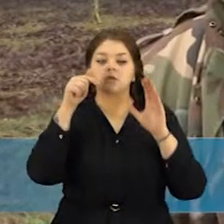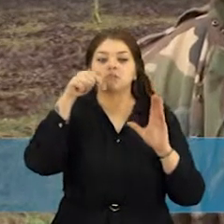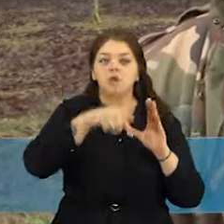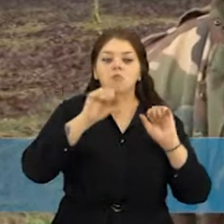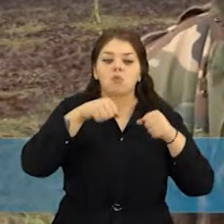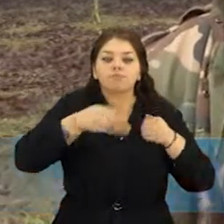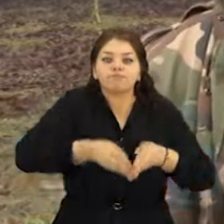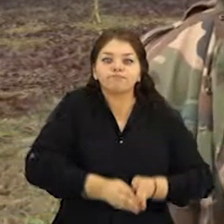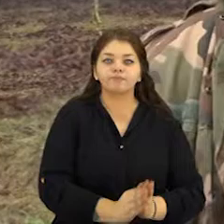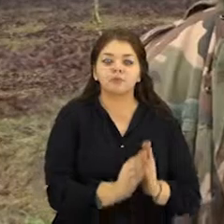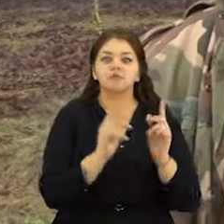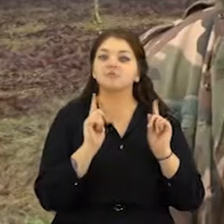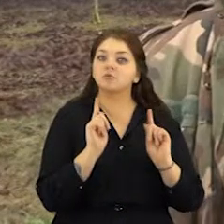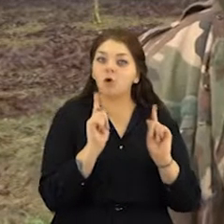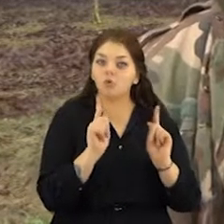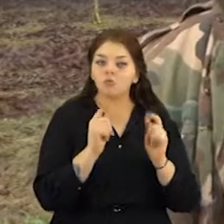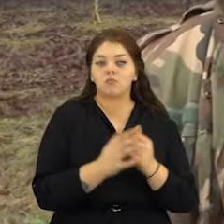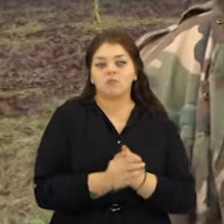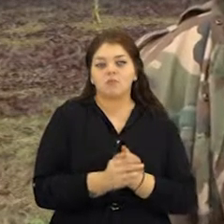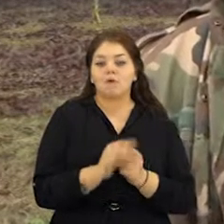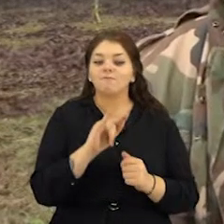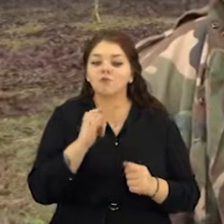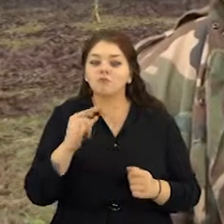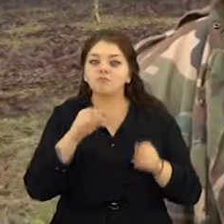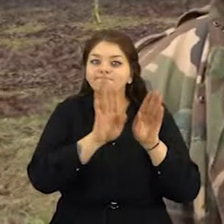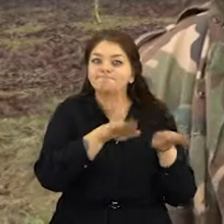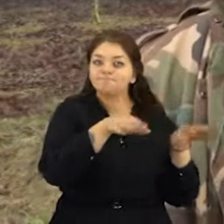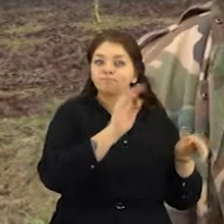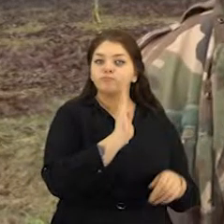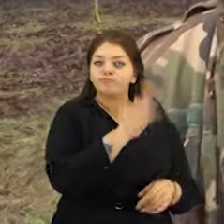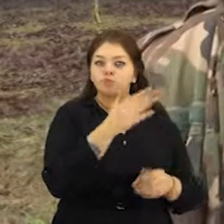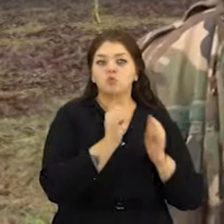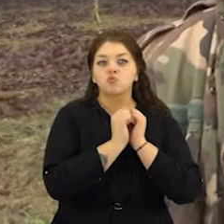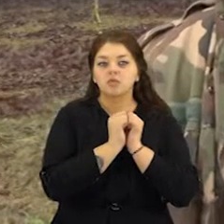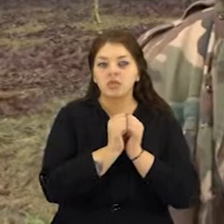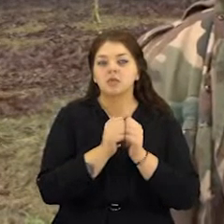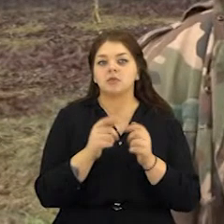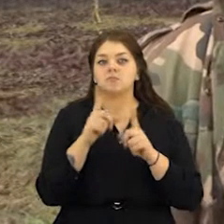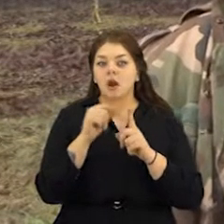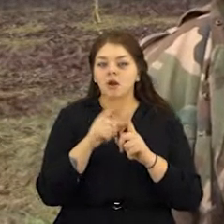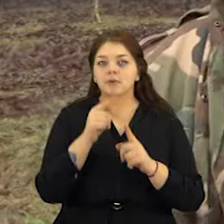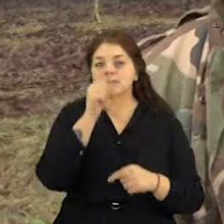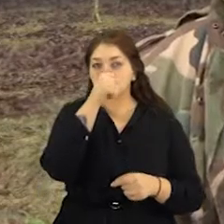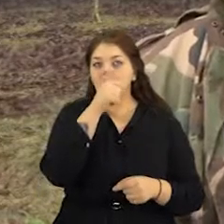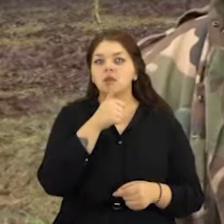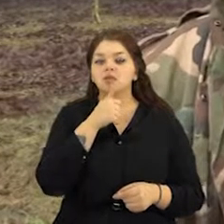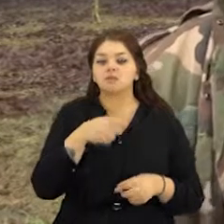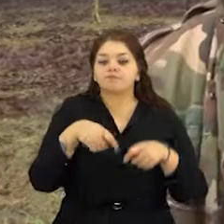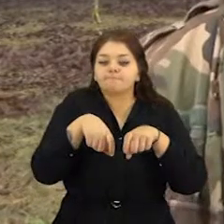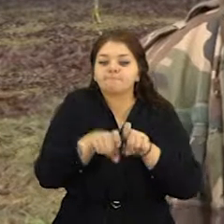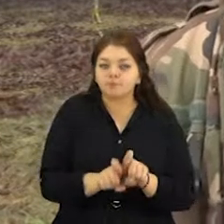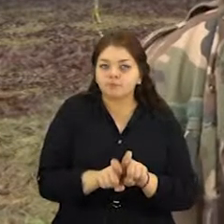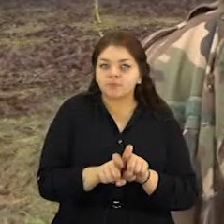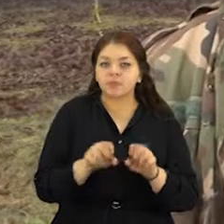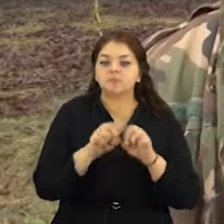vaikus. Kada išsiperės vaikai, vaikai išės, jos maždaug rūpjūčio rūksėjo spalio mėnesiais, reiškia, sitos inkiluose tūpia